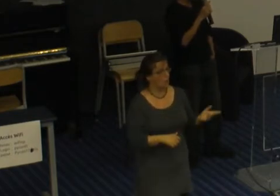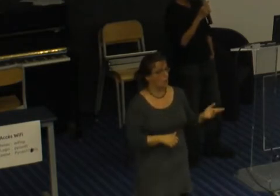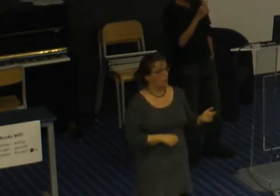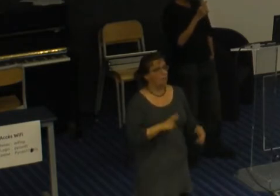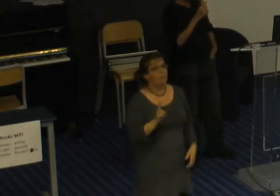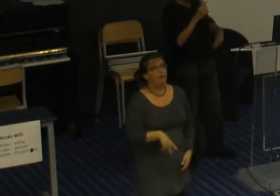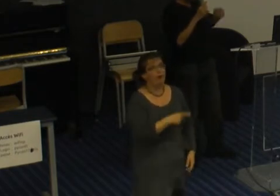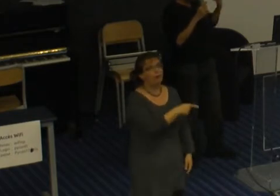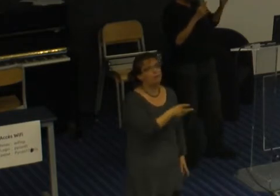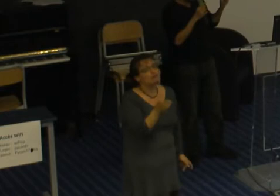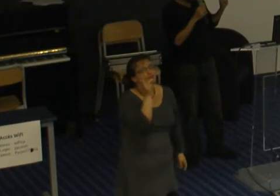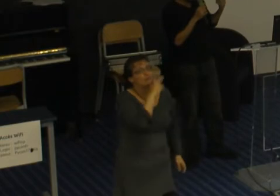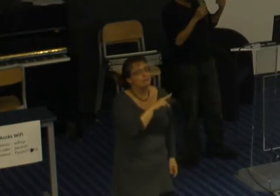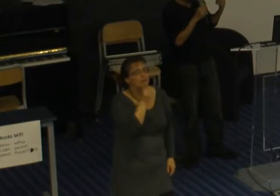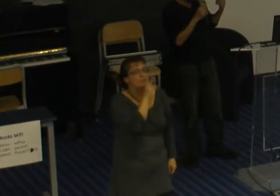pas ça de manière